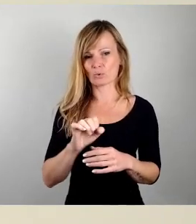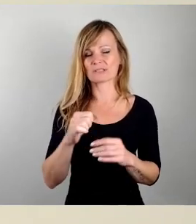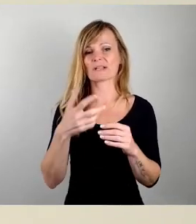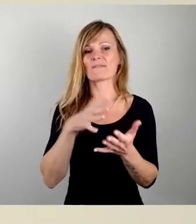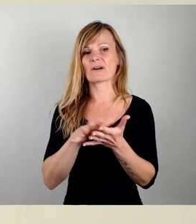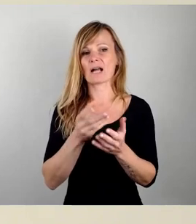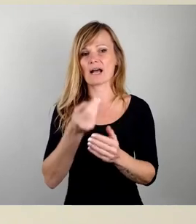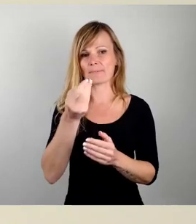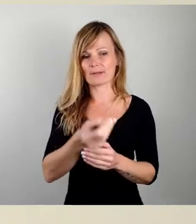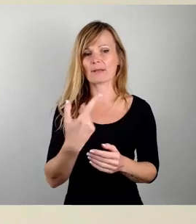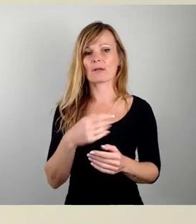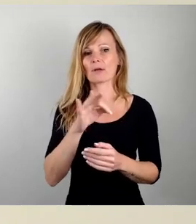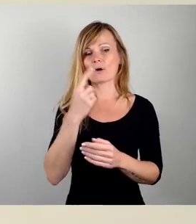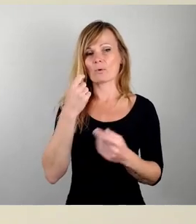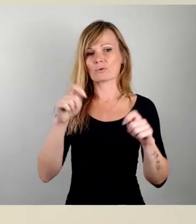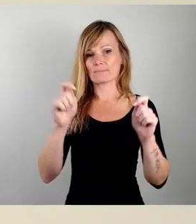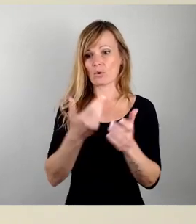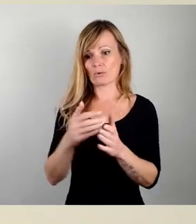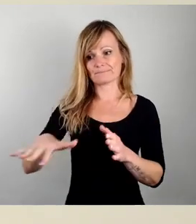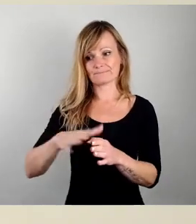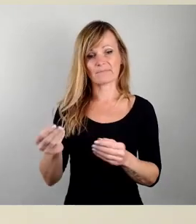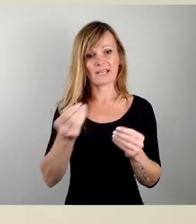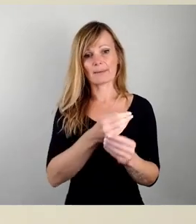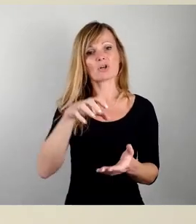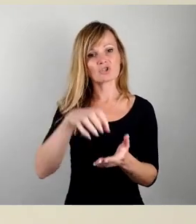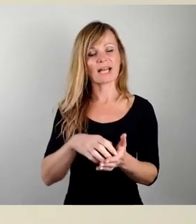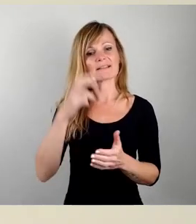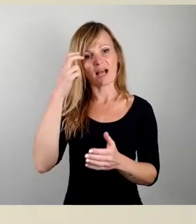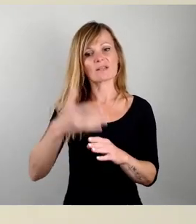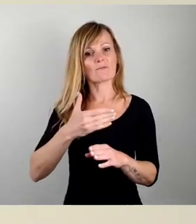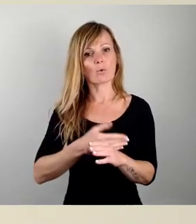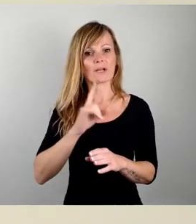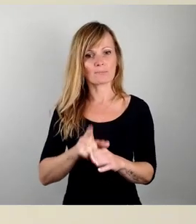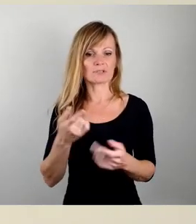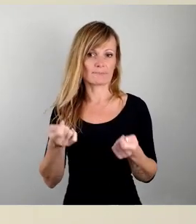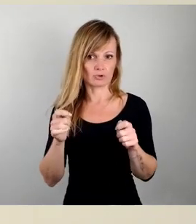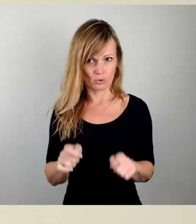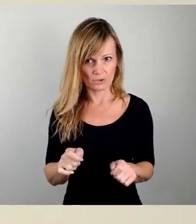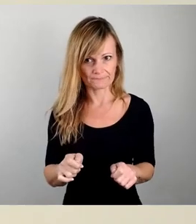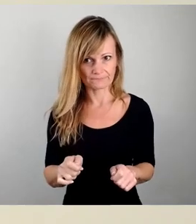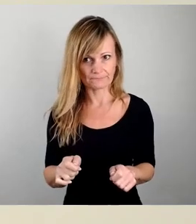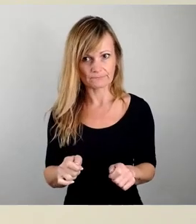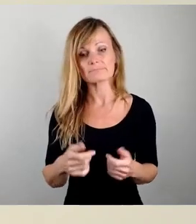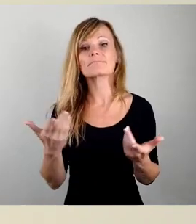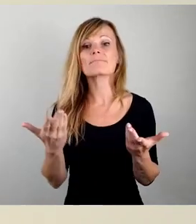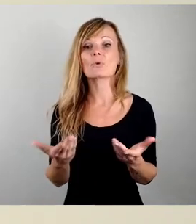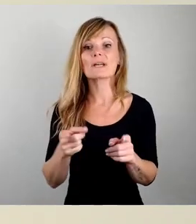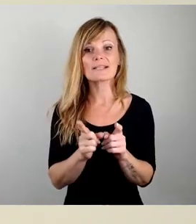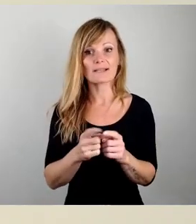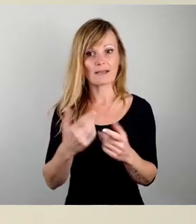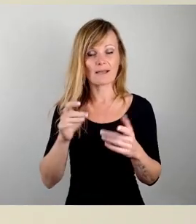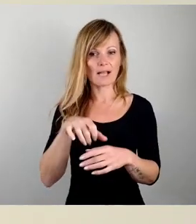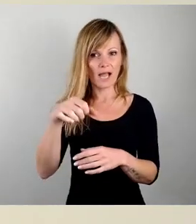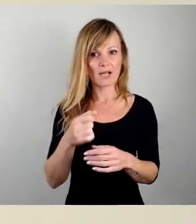zur Verfügung stellen würden, würde es Stadtratsbeschlüsse bedürfen. Oder, und das betrifft ja eine ganze Reihe dieser Garagengrundstücke, wenn